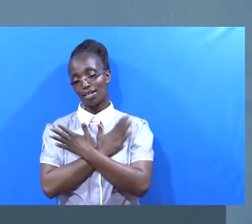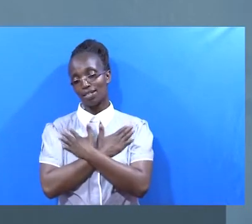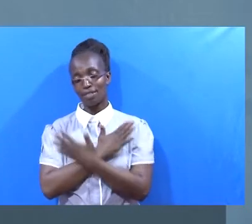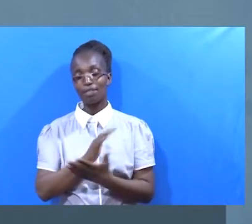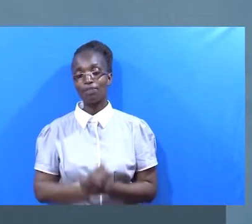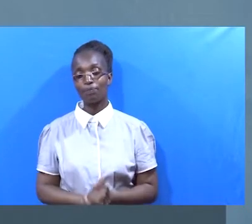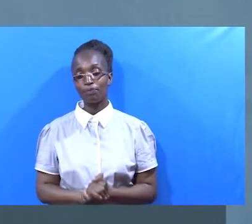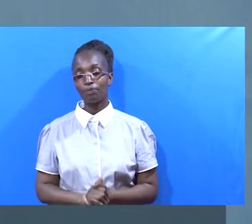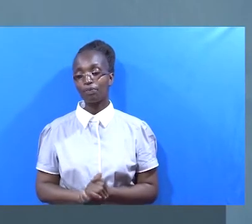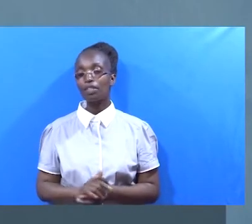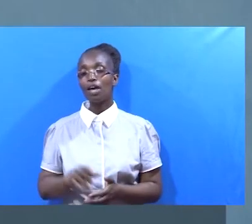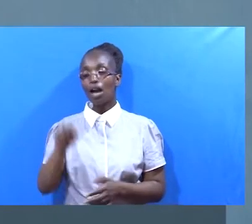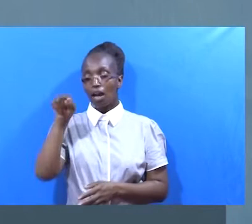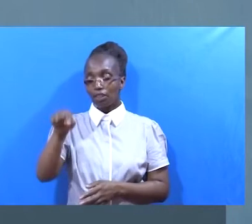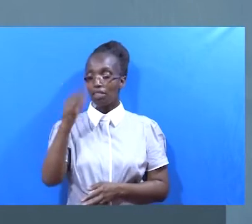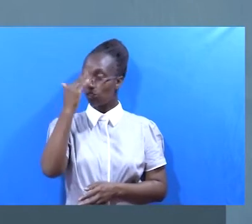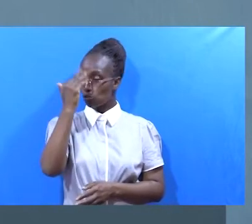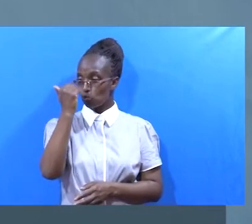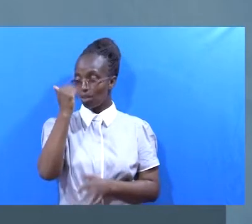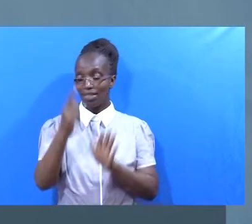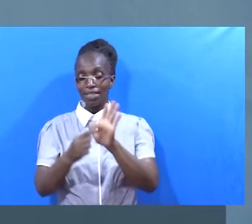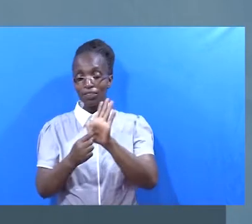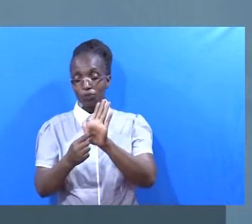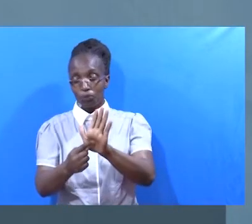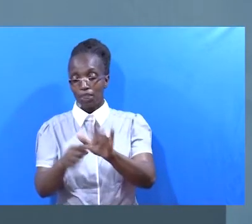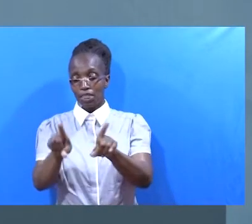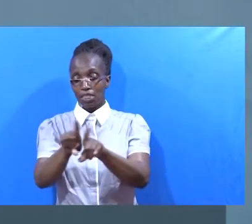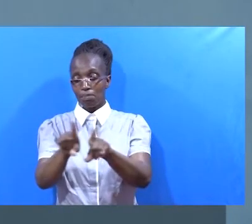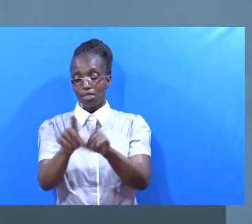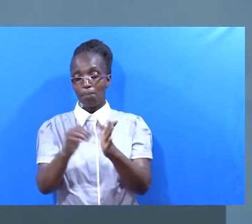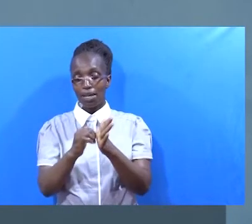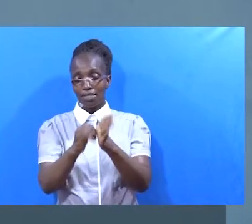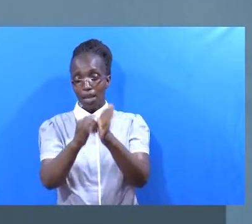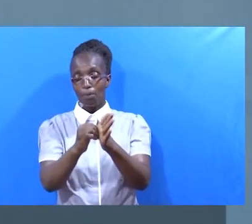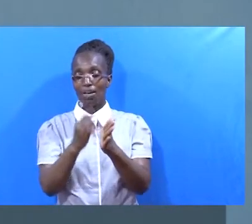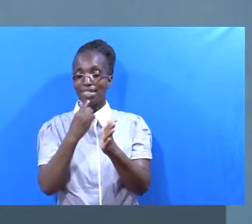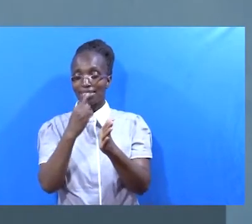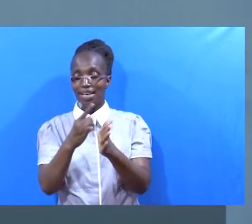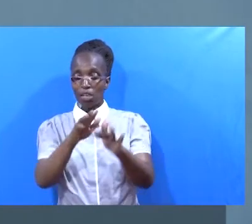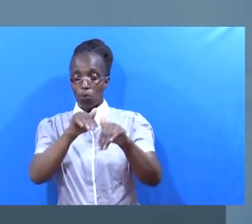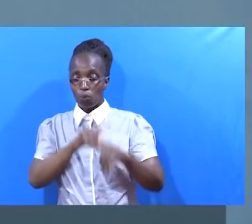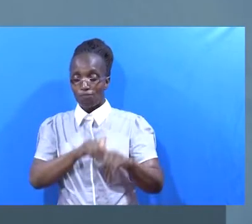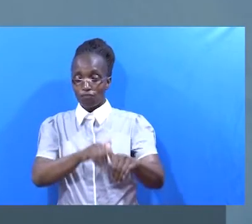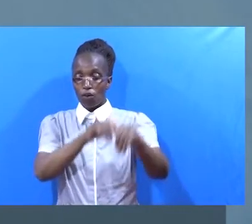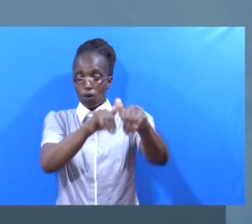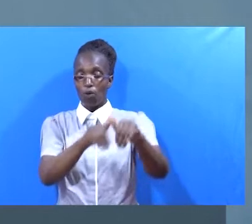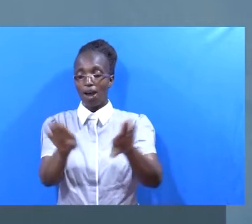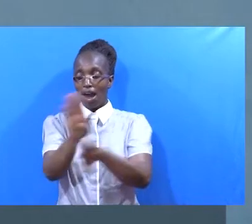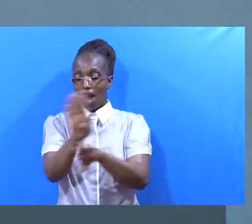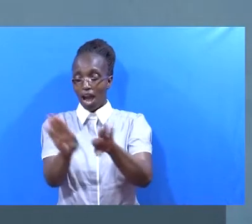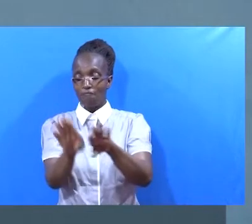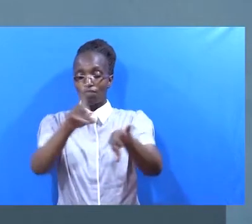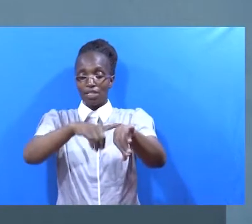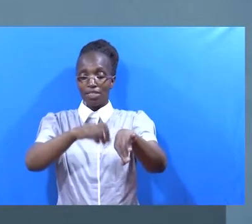Yesu kwetu ni rafiki Na ndiyo sababu Yalituonyesha mfanobora Ndiyo sababu Yalituonyesha mfanobora kwetu Tufuate